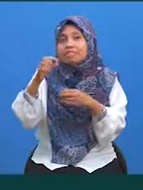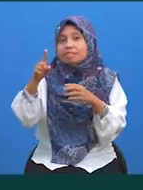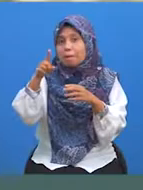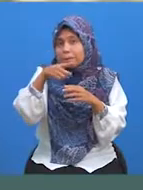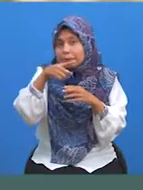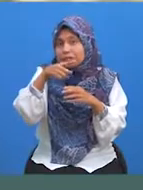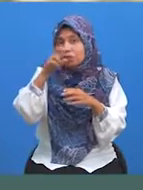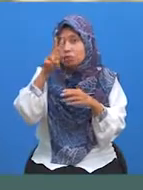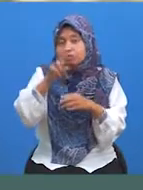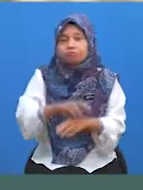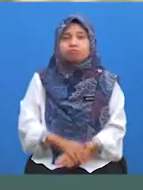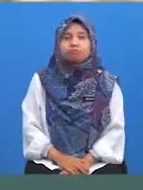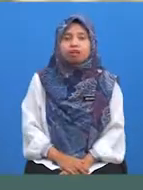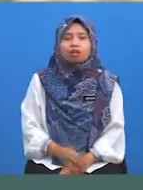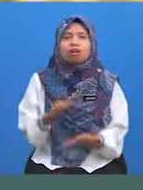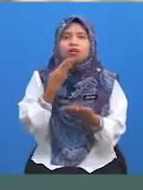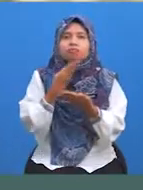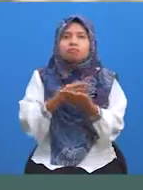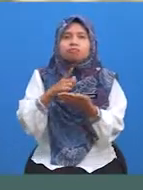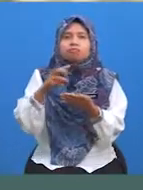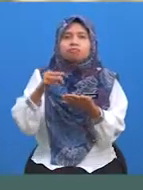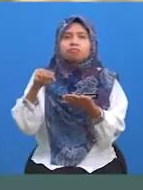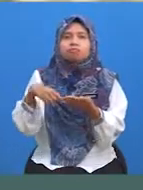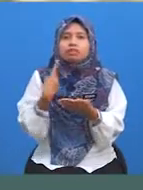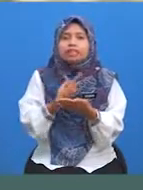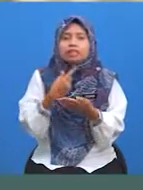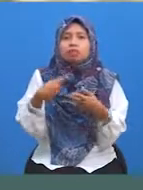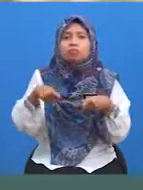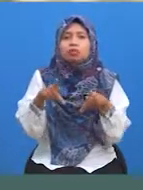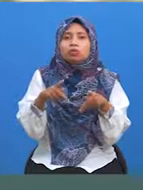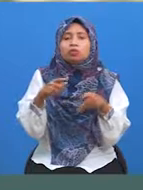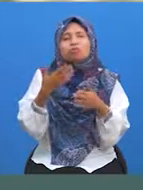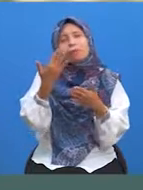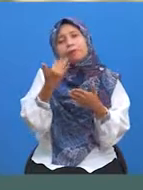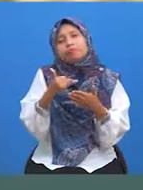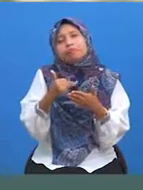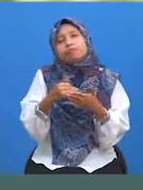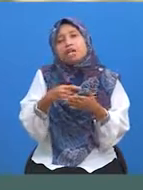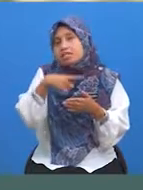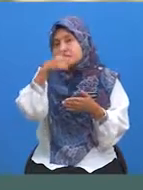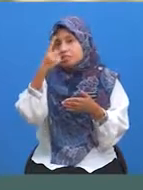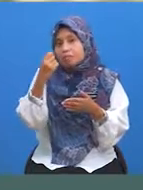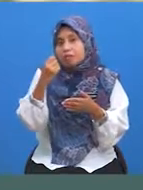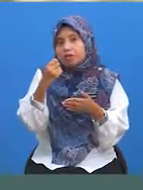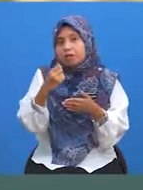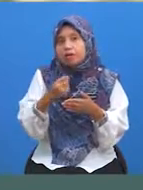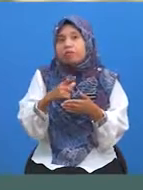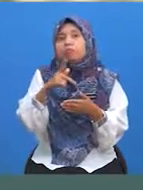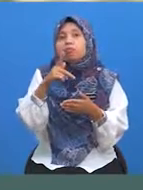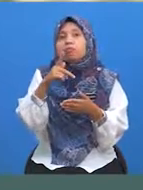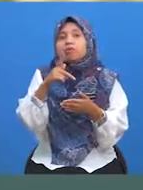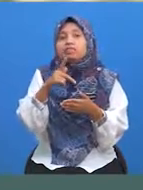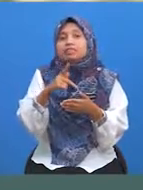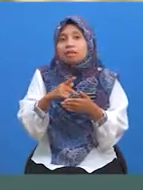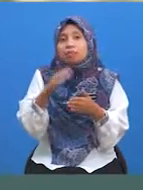Baiklah murid-murid, kenapa kita perlu imbas kembali? Ini kerana konsep kamiran tentu